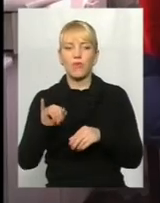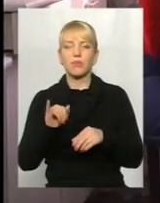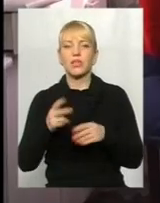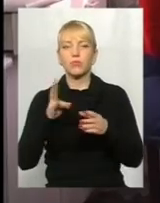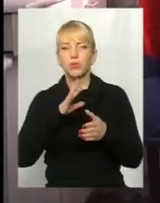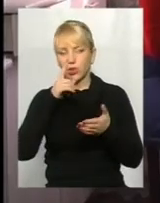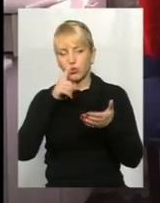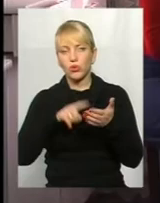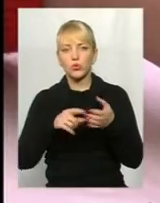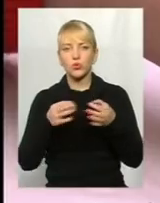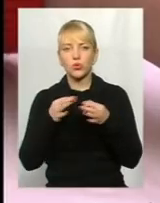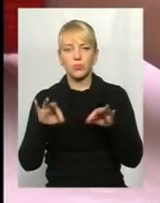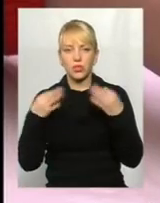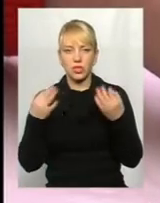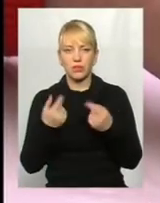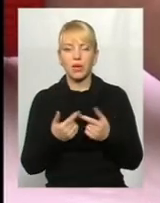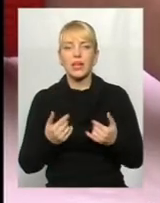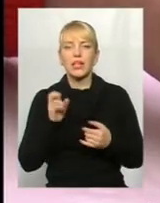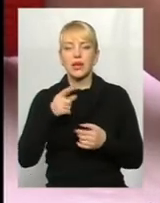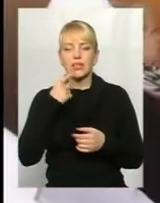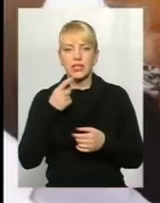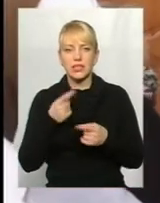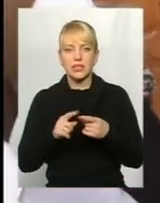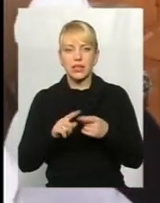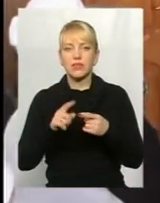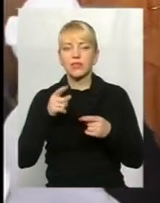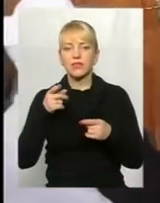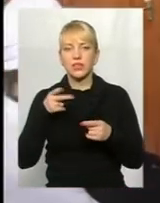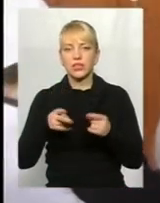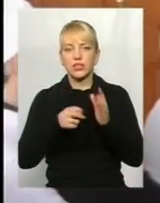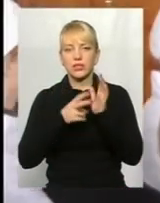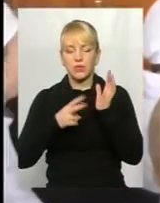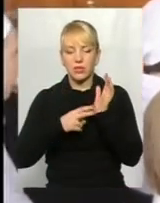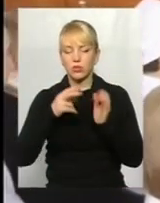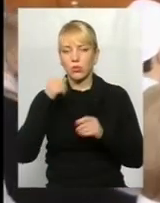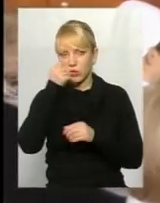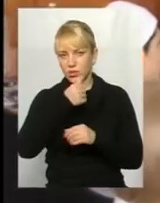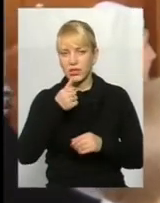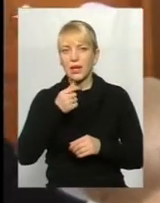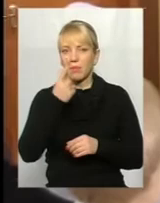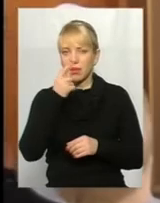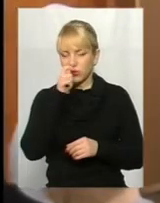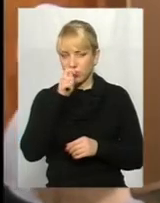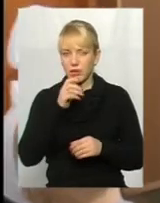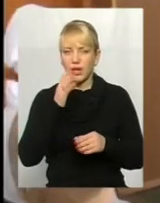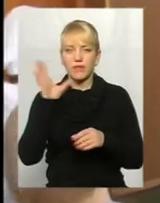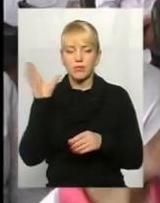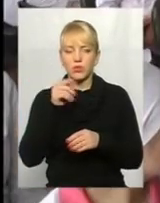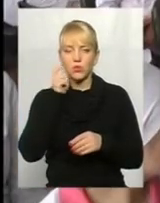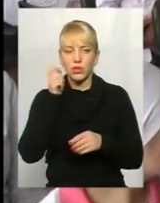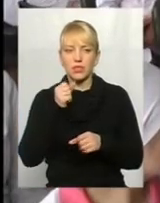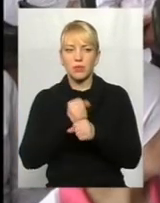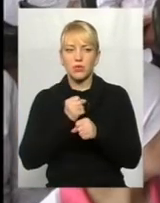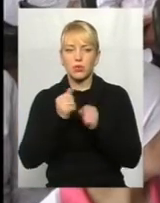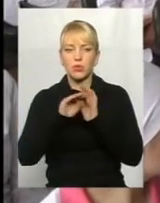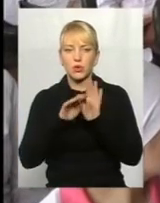доступнішими, як зазначив Роман Ілик, з 1 квітня 2017 року по всій країні запрацює програма «Доступні ліки».